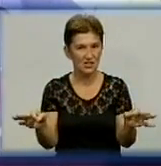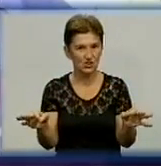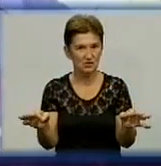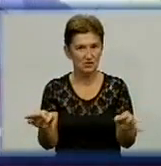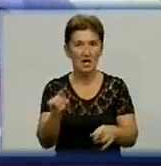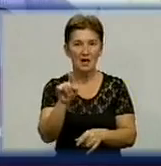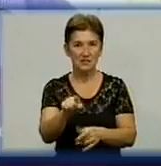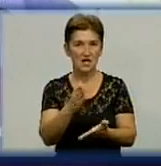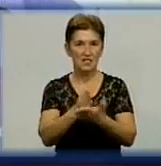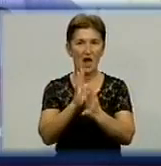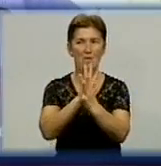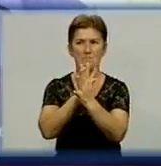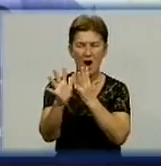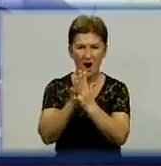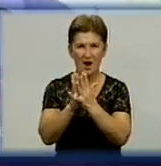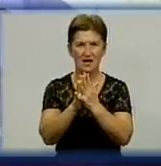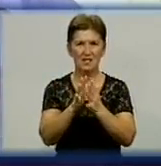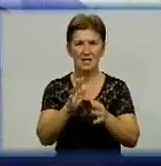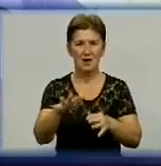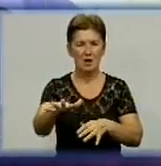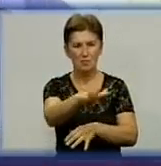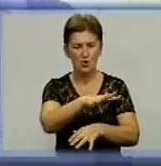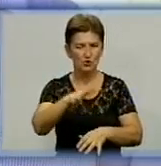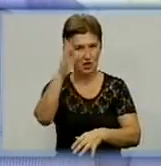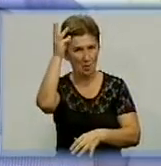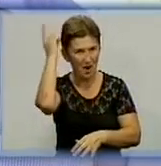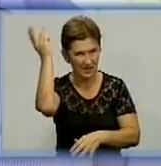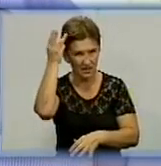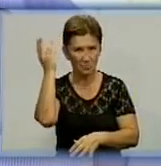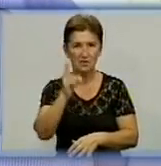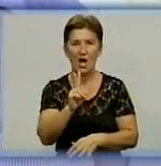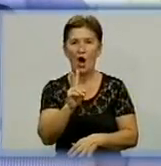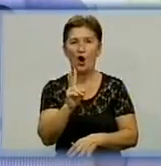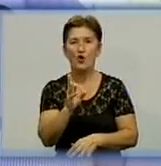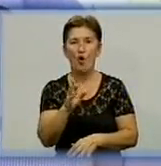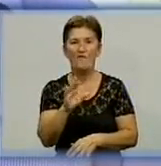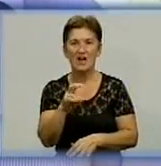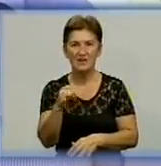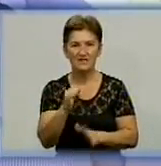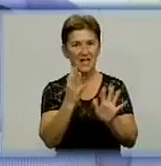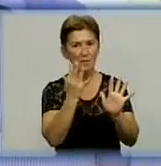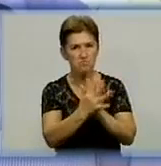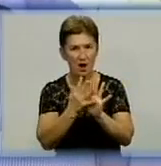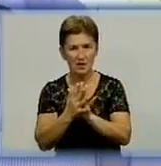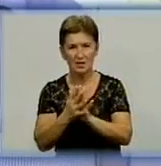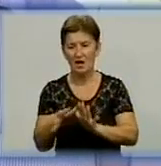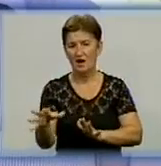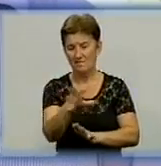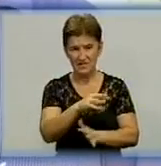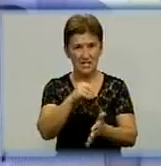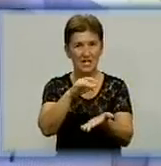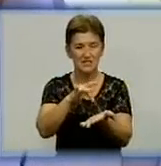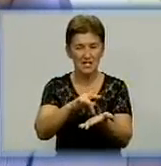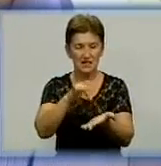Це і парки, сквери, Богдана Хмельницького, і парк Ковалівський. І вся частина, центральна